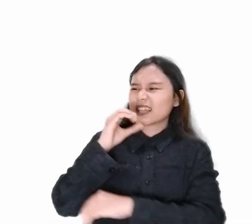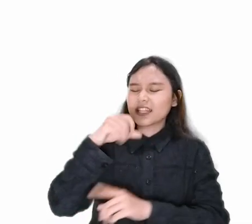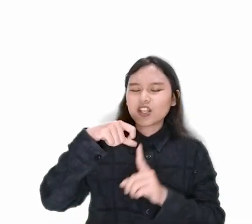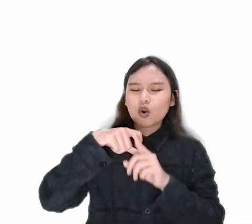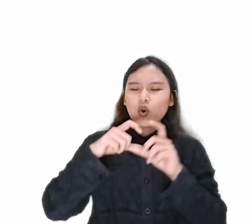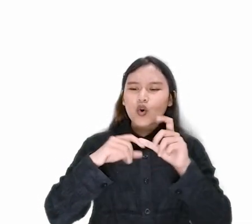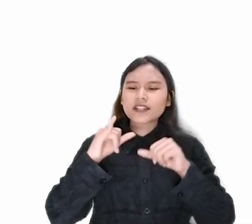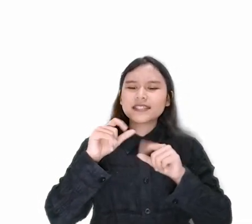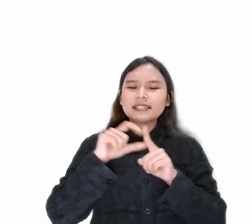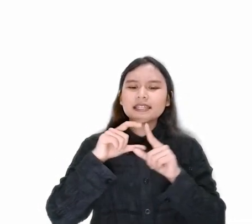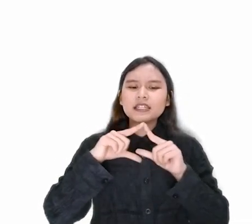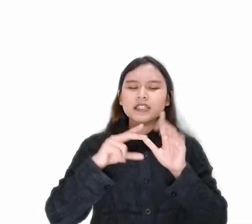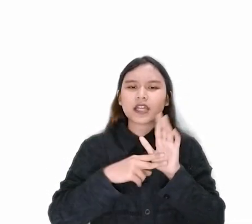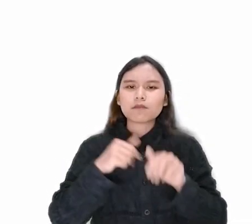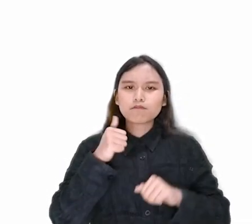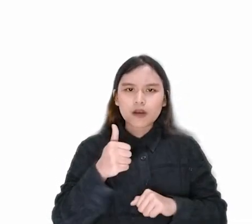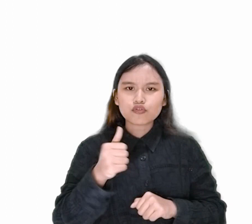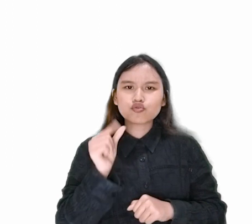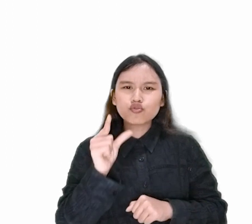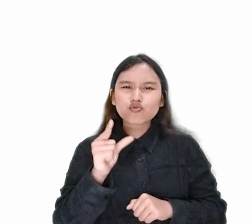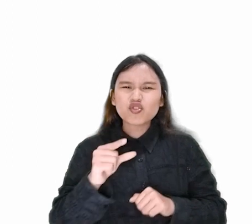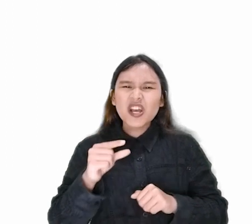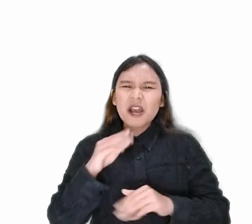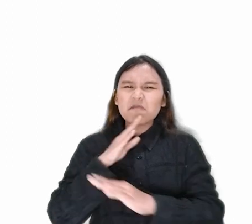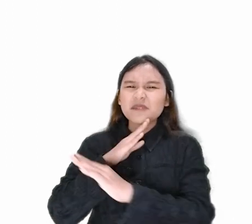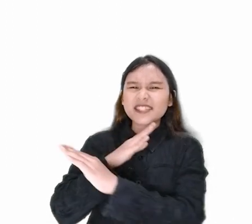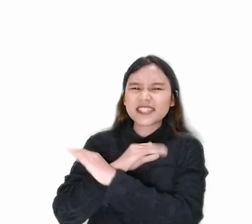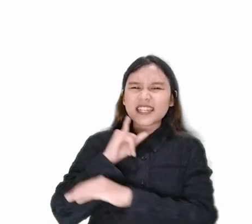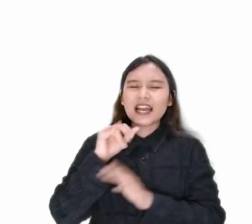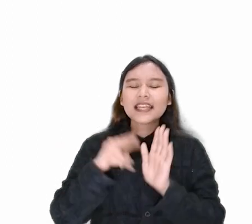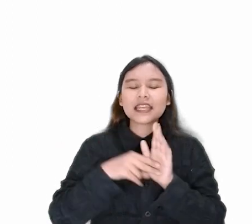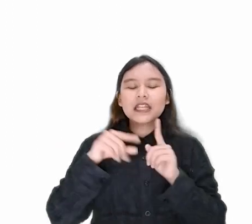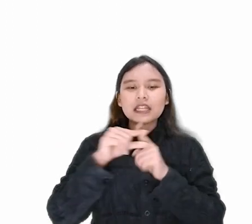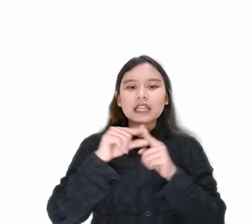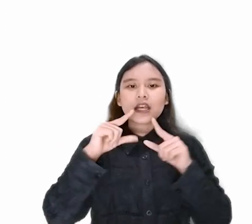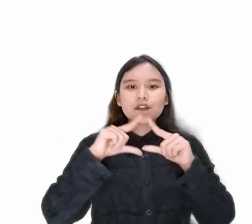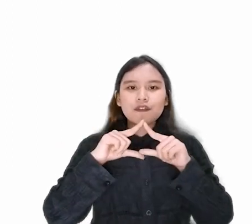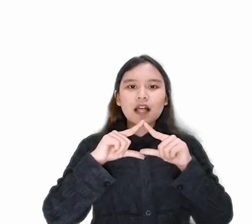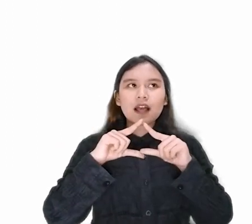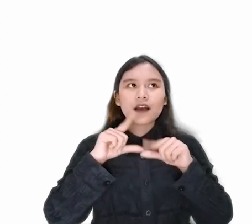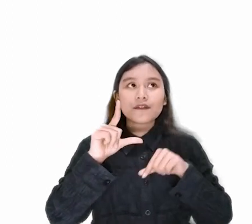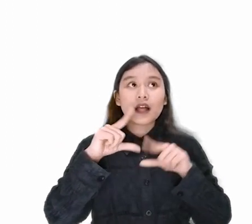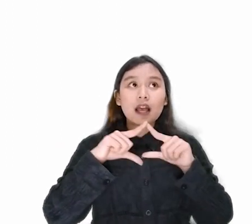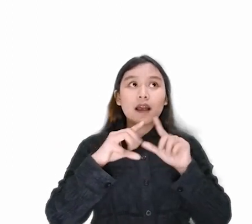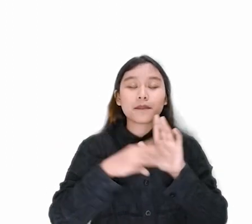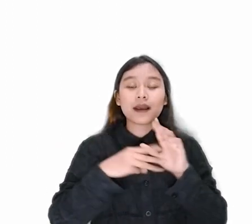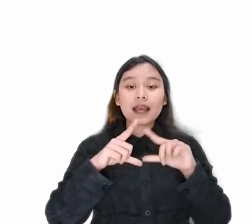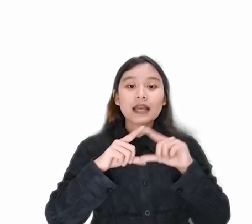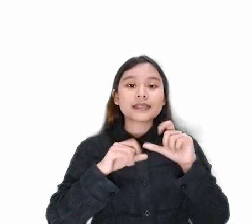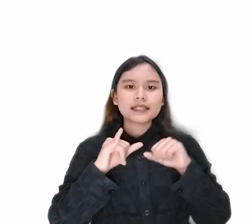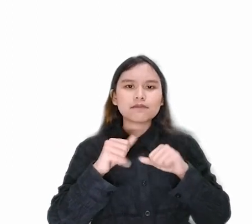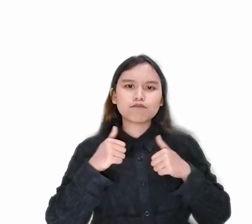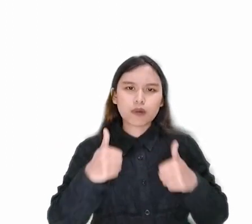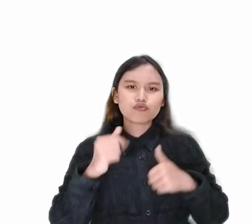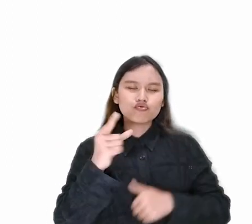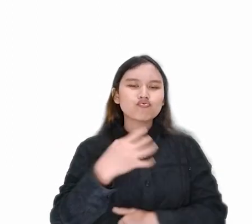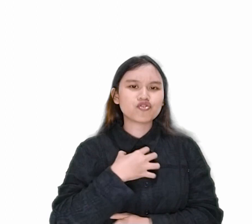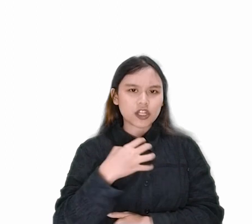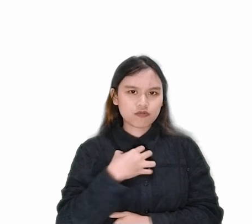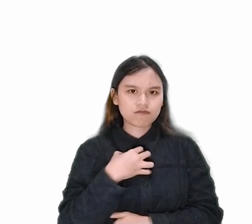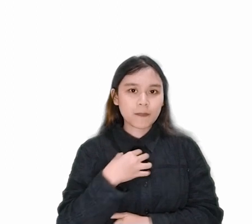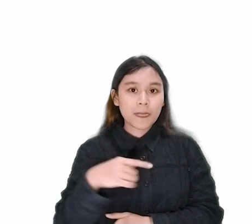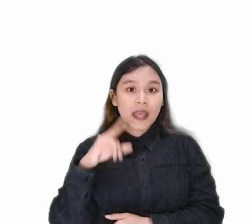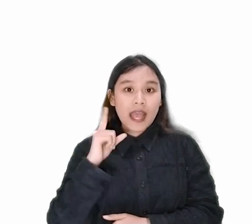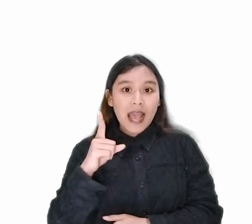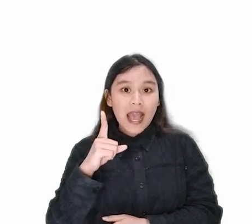menangkal radikal bebas dan mencegah inflamasi yang tentu baik untuk kesehatan jantung kita Sebuah studi yang dimuat